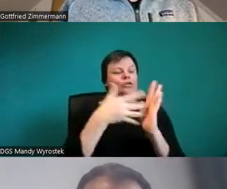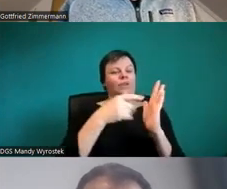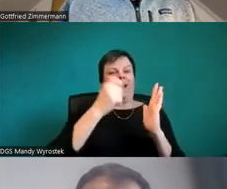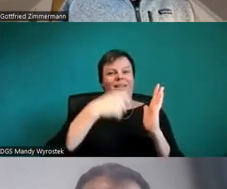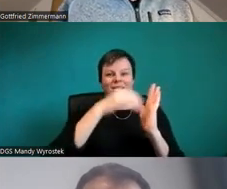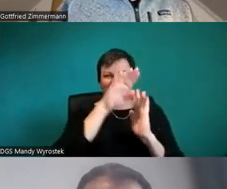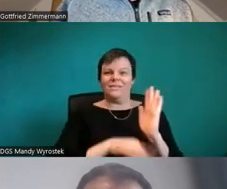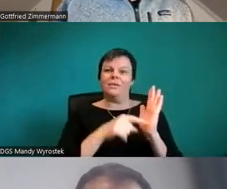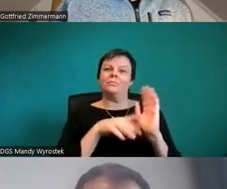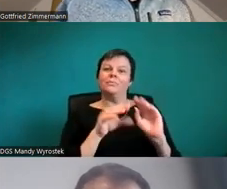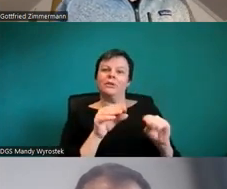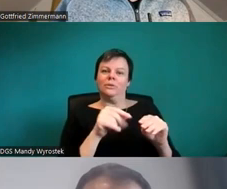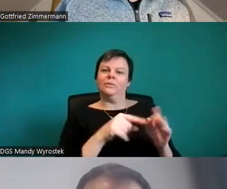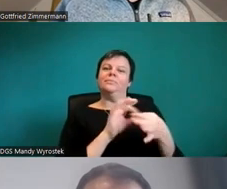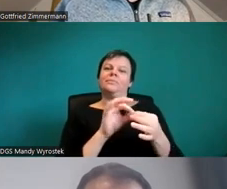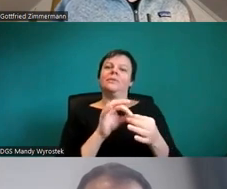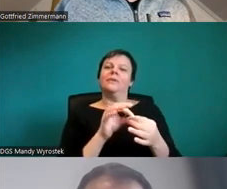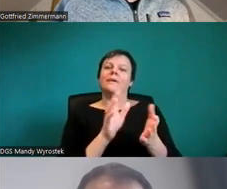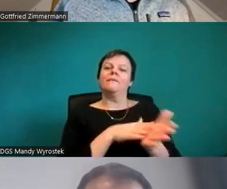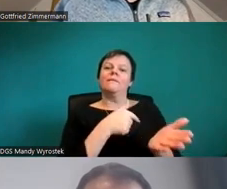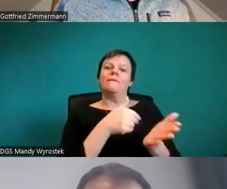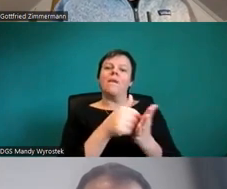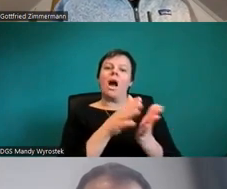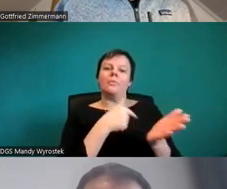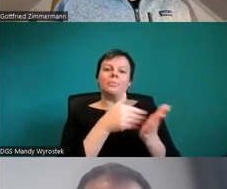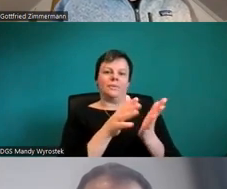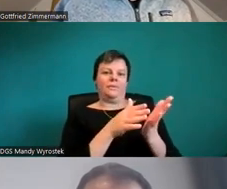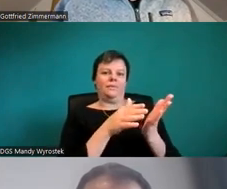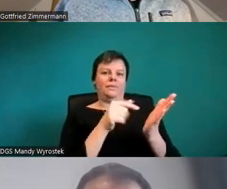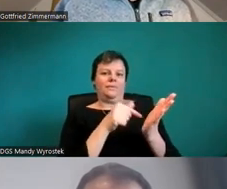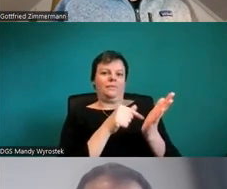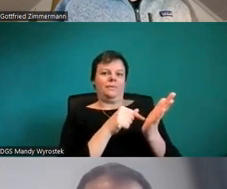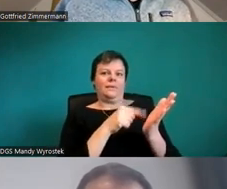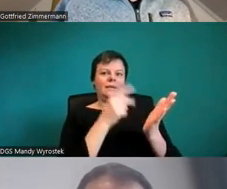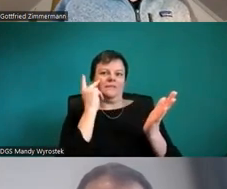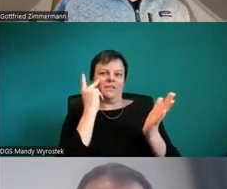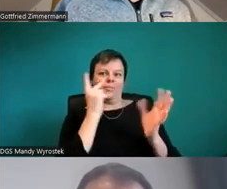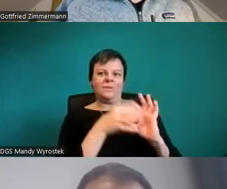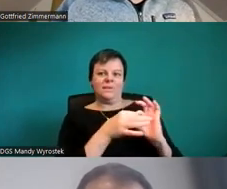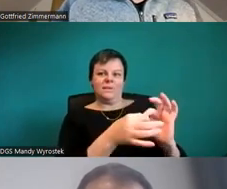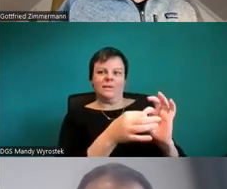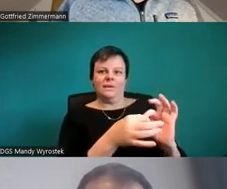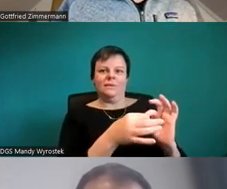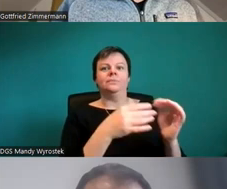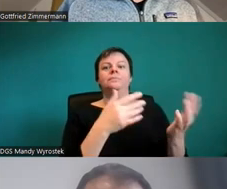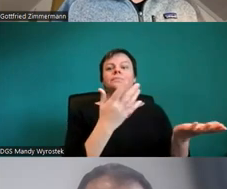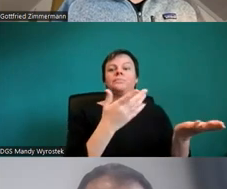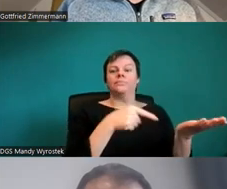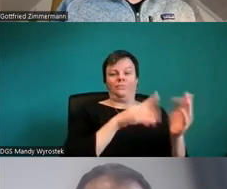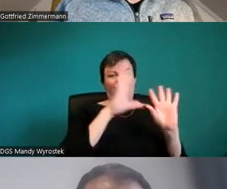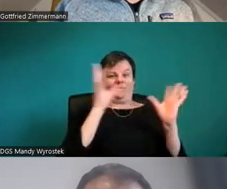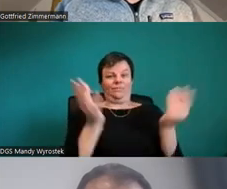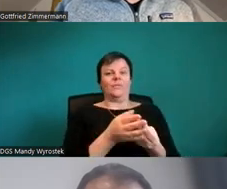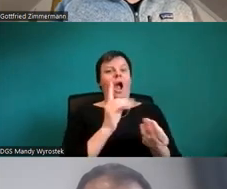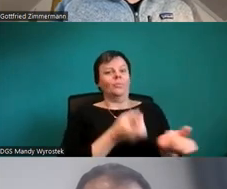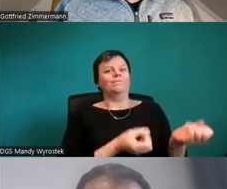Farben zur Ermittlung von Informationen eingesetzt werden und so weiter. Dann vermitteln auch Beschriftungen, Symbole oder Muster die gleichen